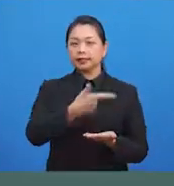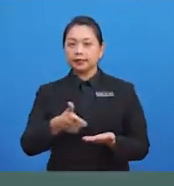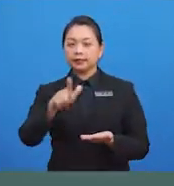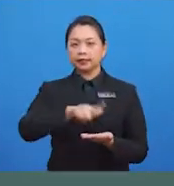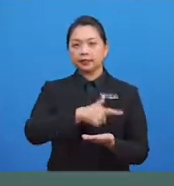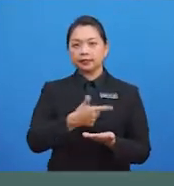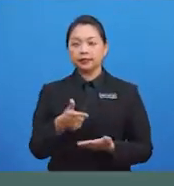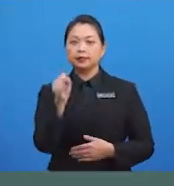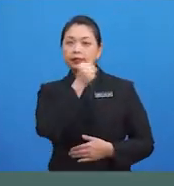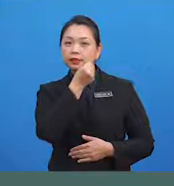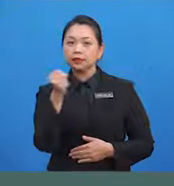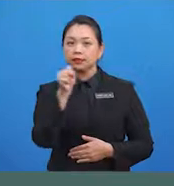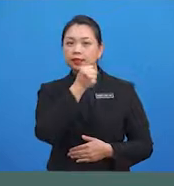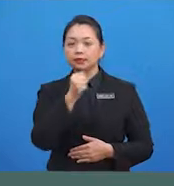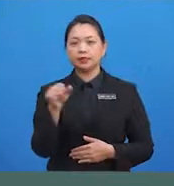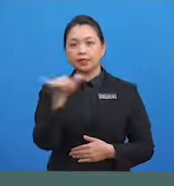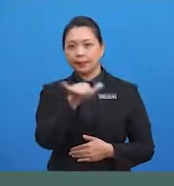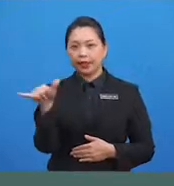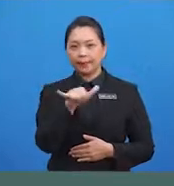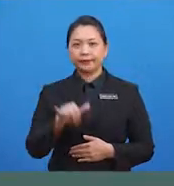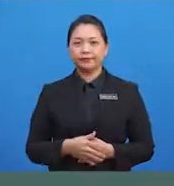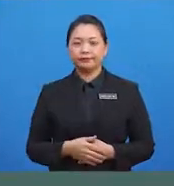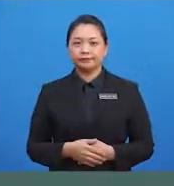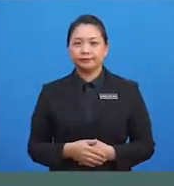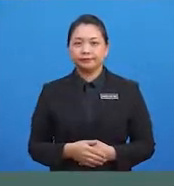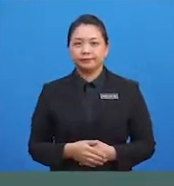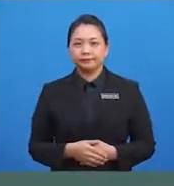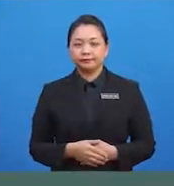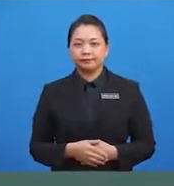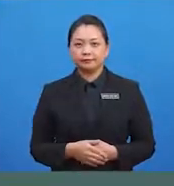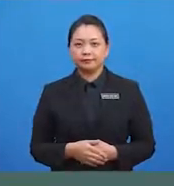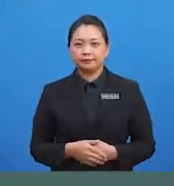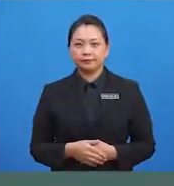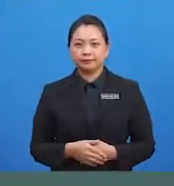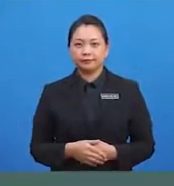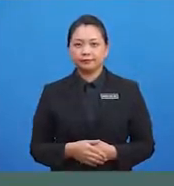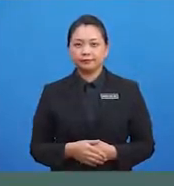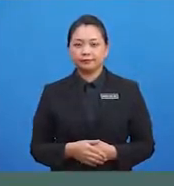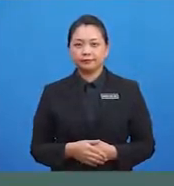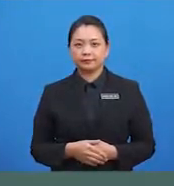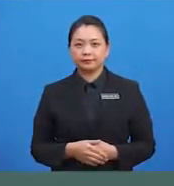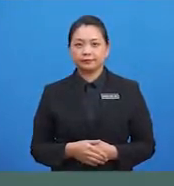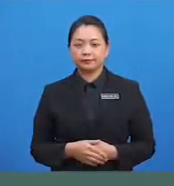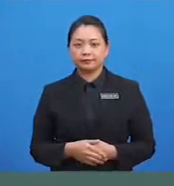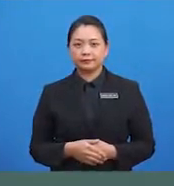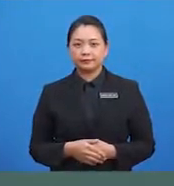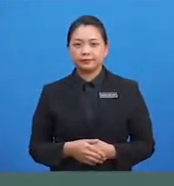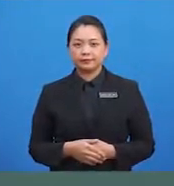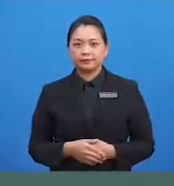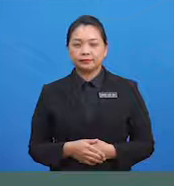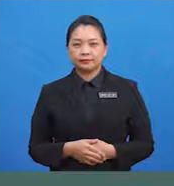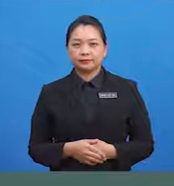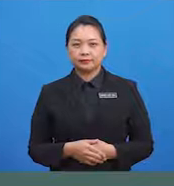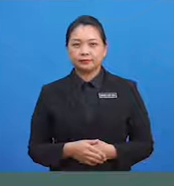dalam irama lagu Ikan Kekek Mak Iloi-iloi. Ayo, kita